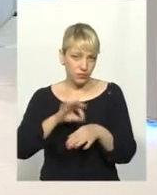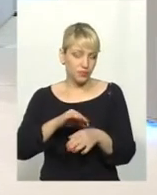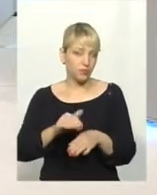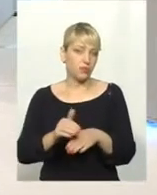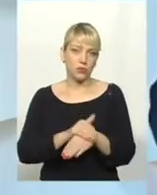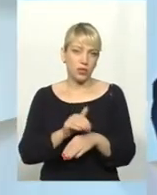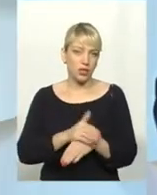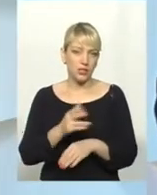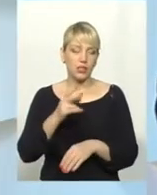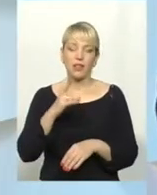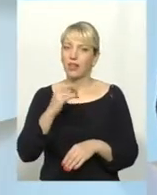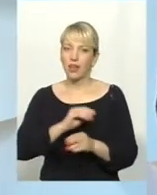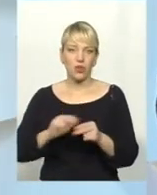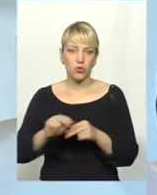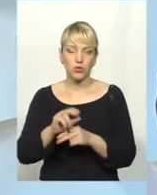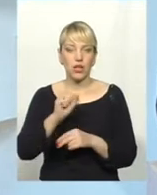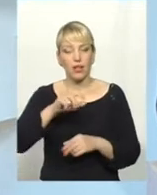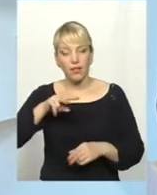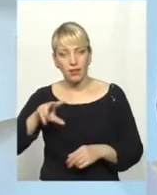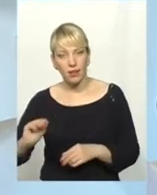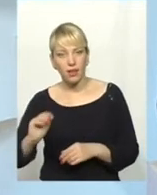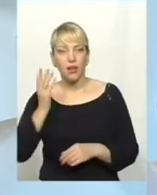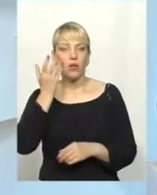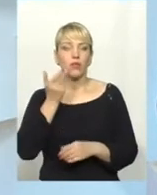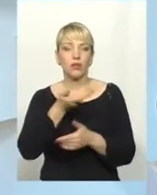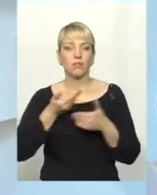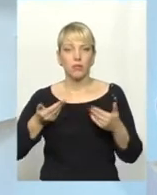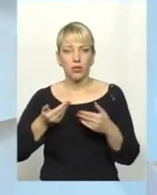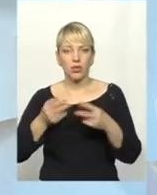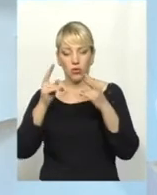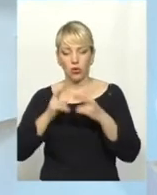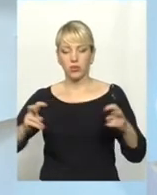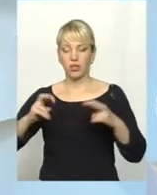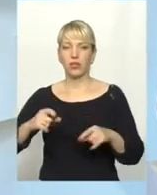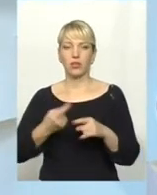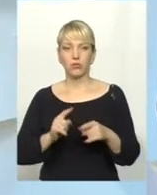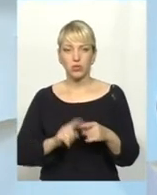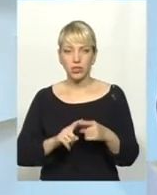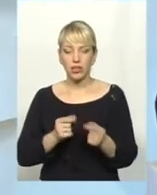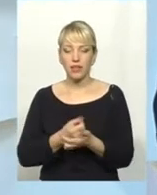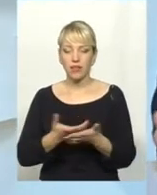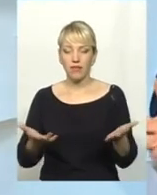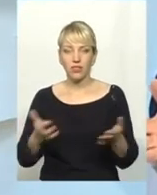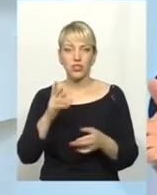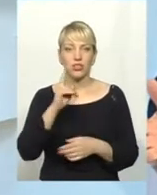не лікуватись і так далі. Але коли ми розглядаємо це явище серед інших, як